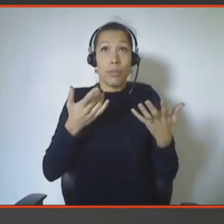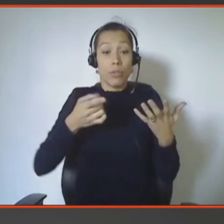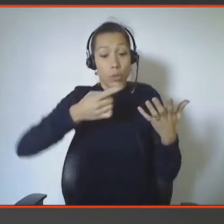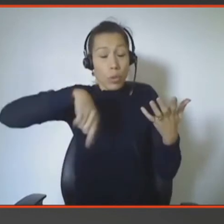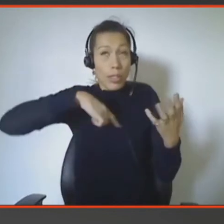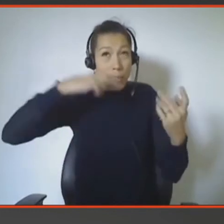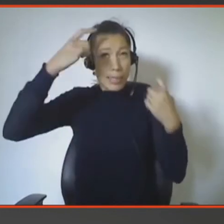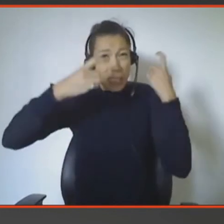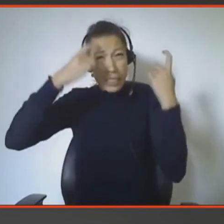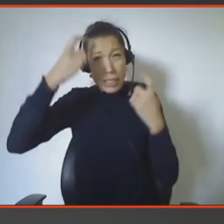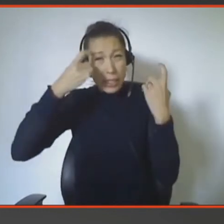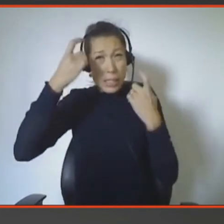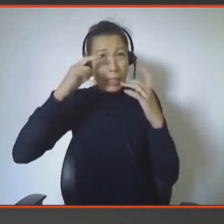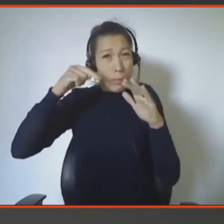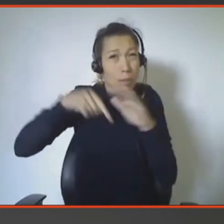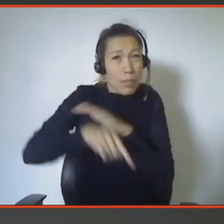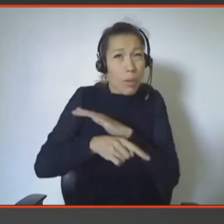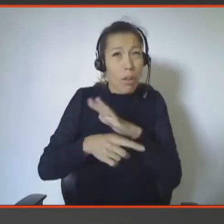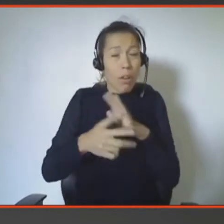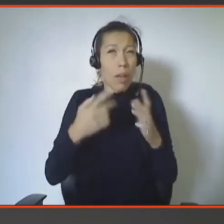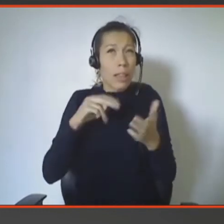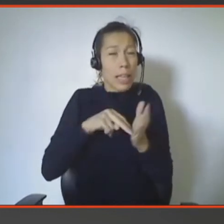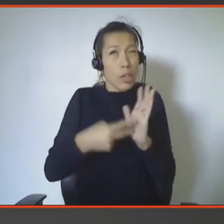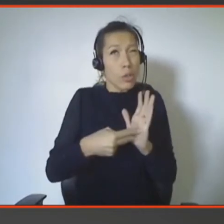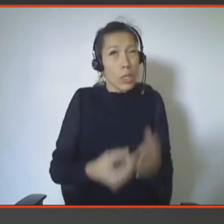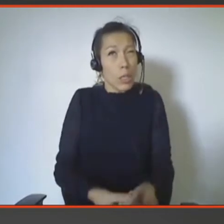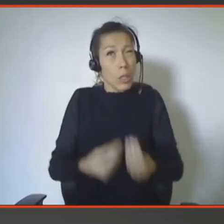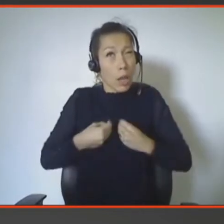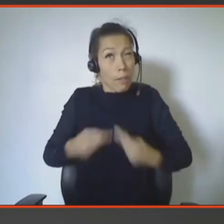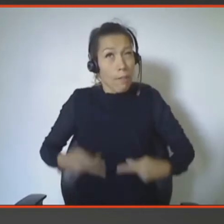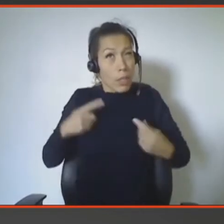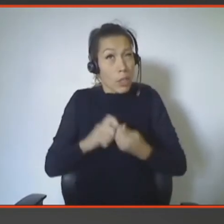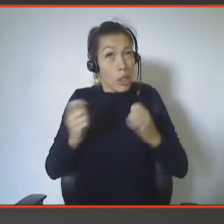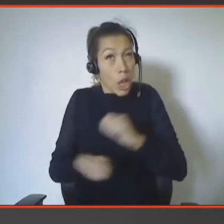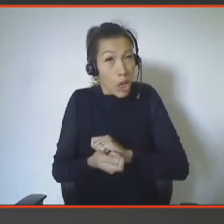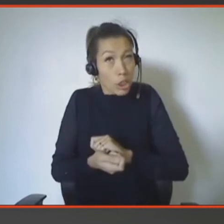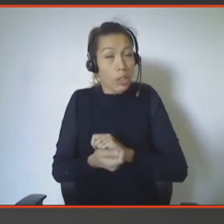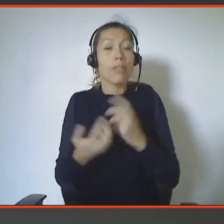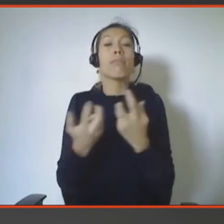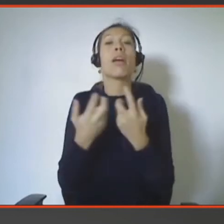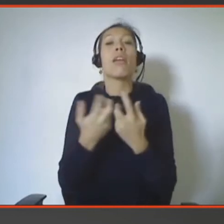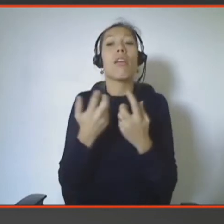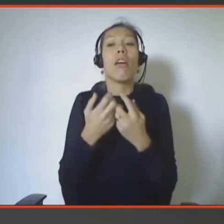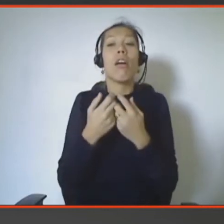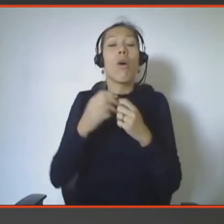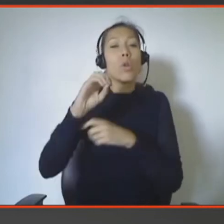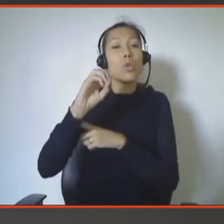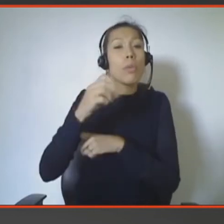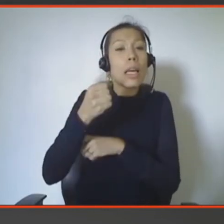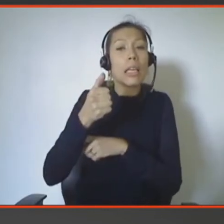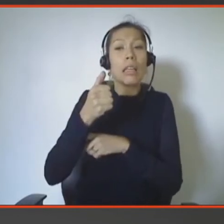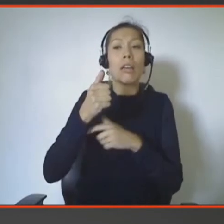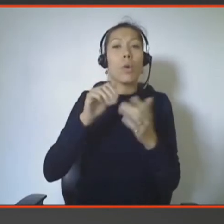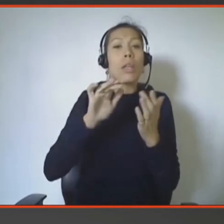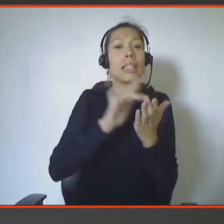la technologie, finalement, impacte nos vies. La transmission de contenus digitaux,'est assez intéressant comme sujet.'est en fait, est-ce qu'on va